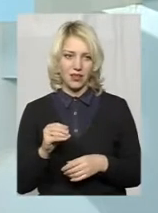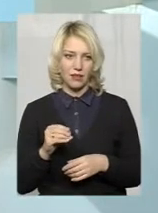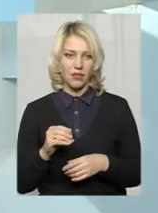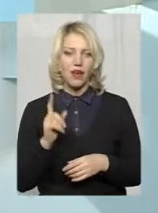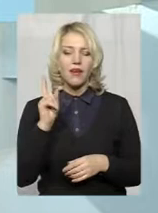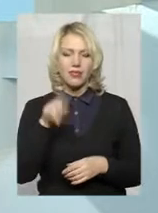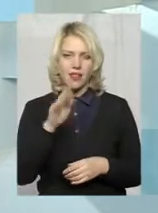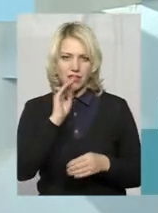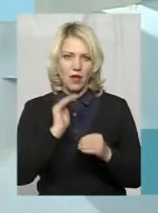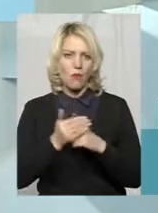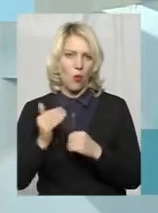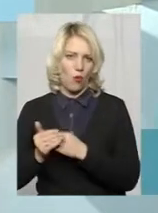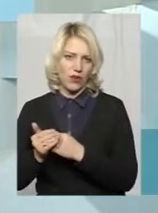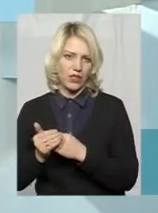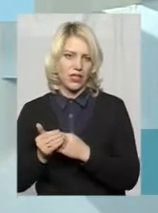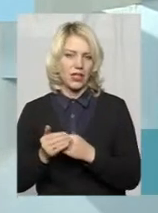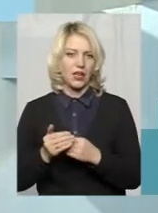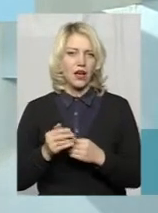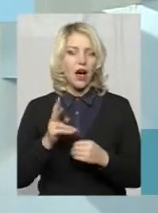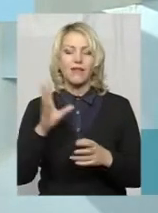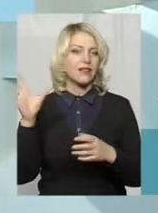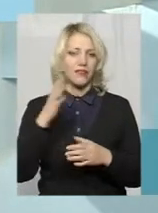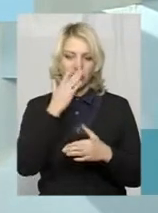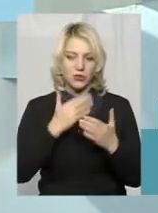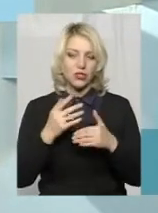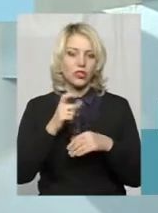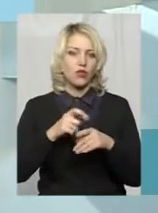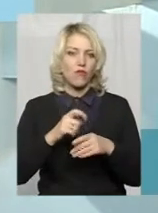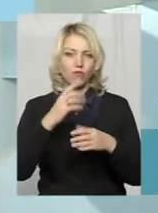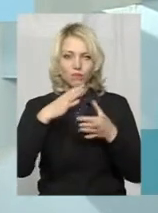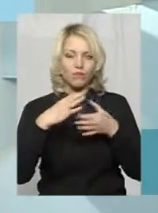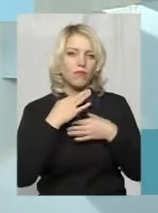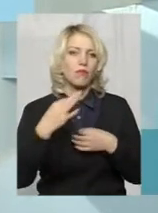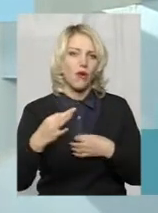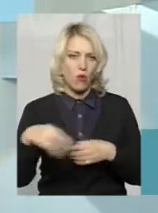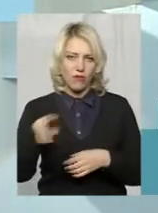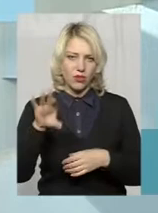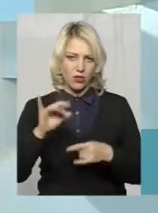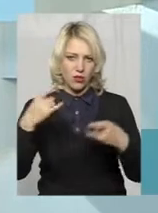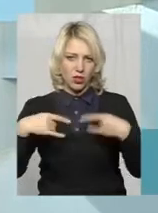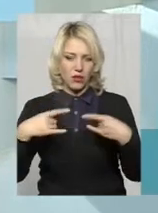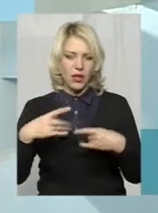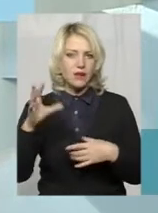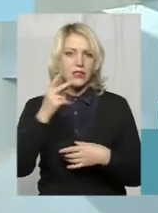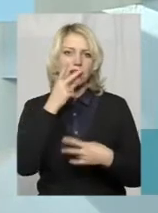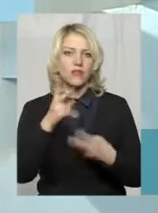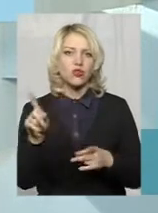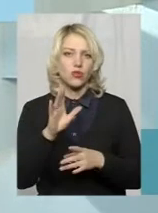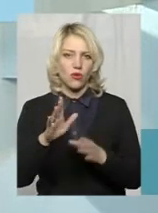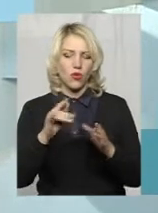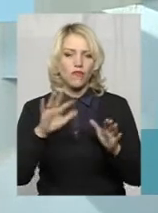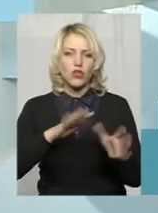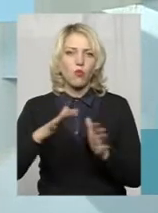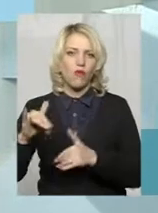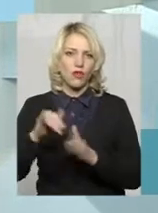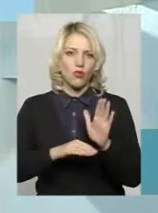приковані до телеекранів, всі сьогодні дивляться, що буде відбуватись в Верховній Раді, це вкрай важливі